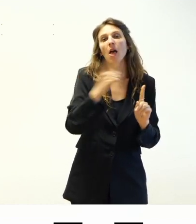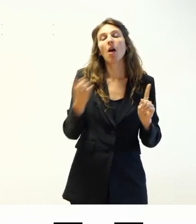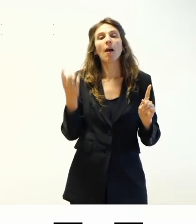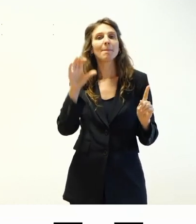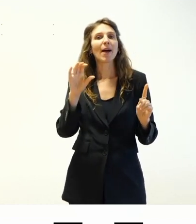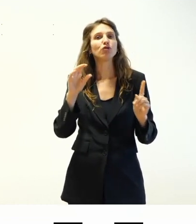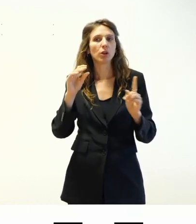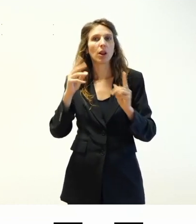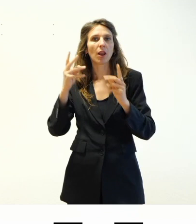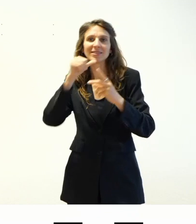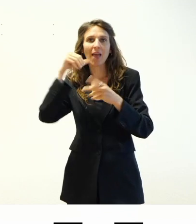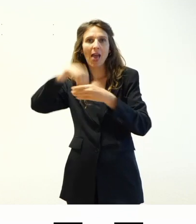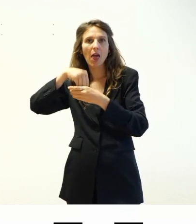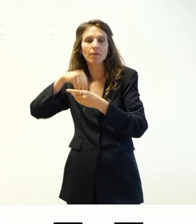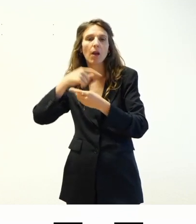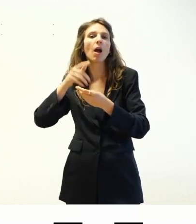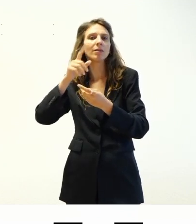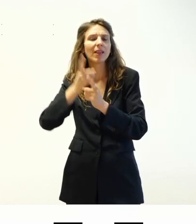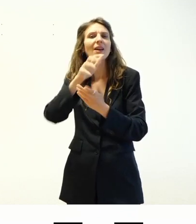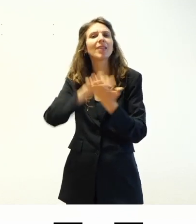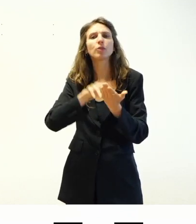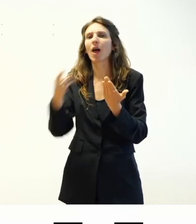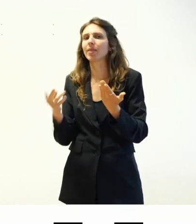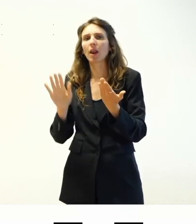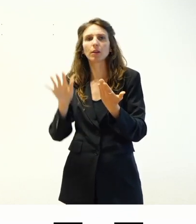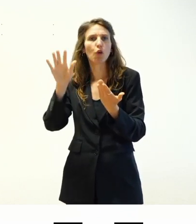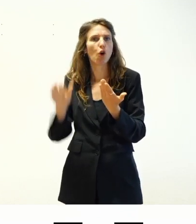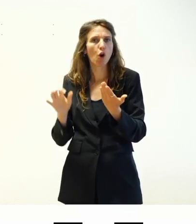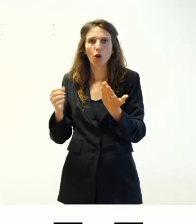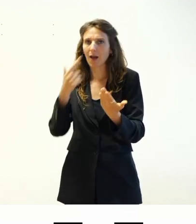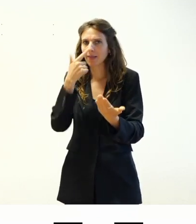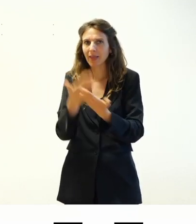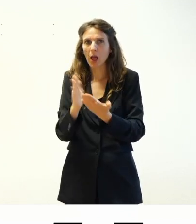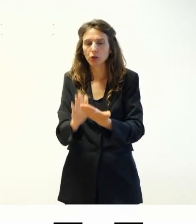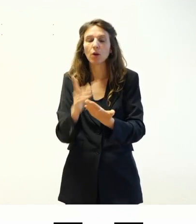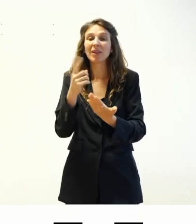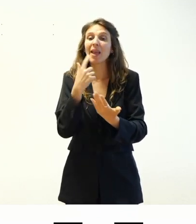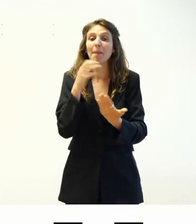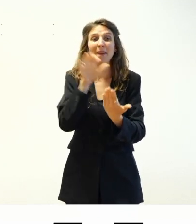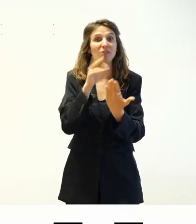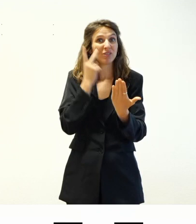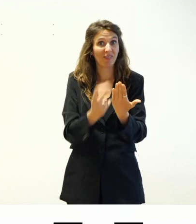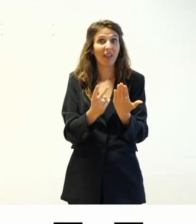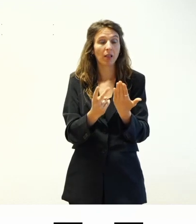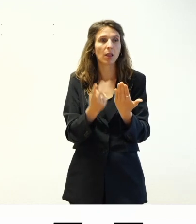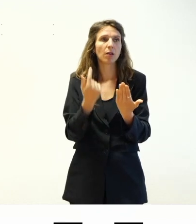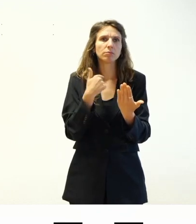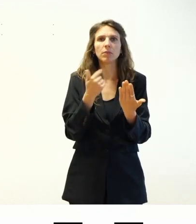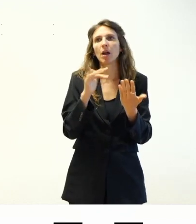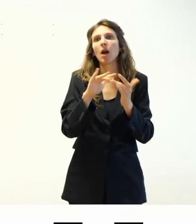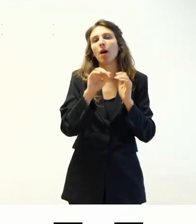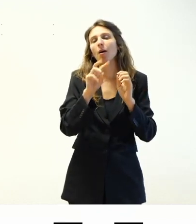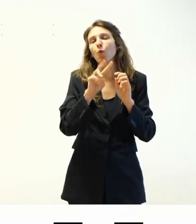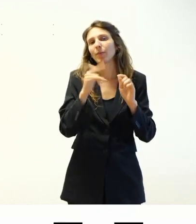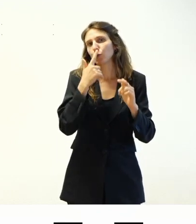funzionali mettendo un testo alternativo che sia corretto questo sia per le immagini in evidenza che sono una caratteristica dei post di wordpress